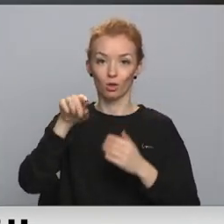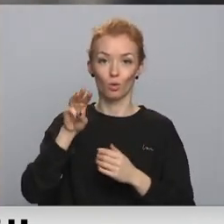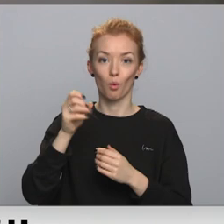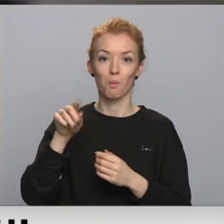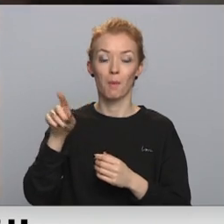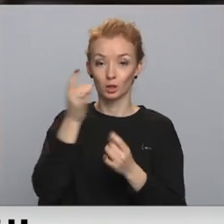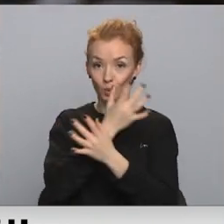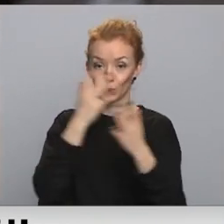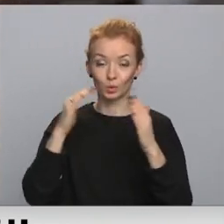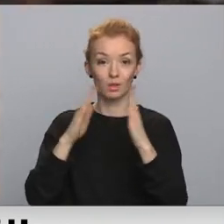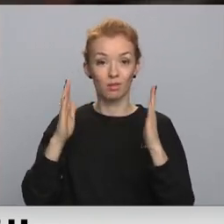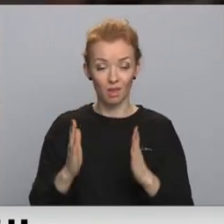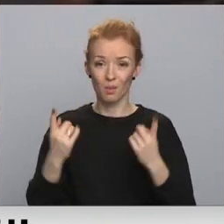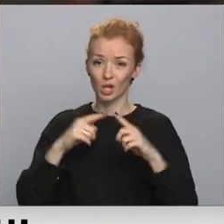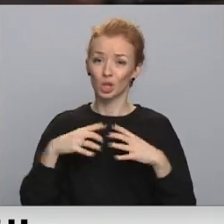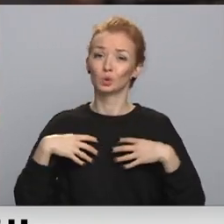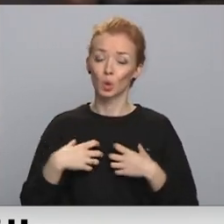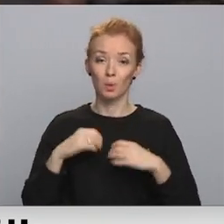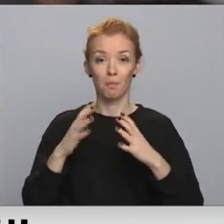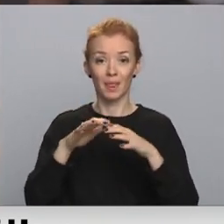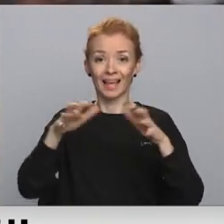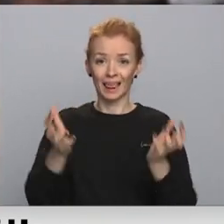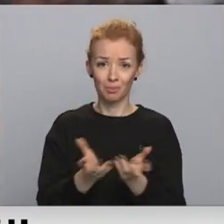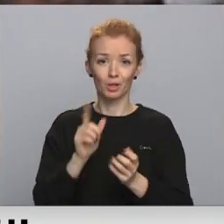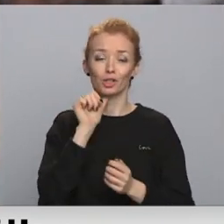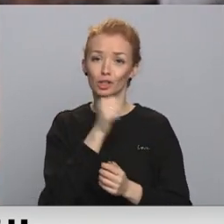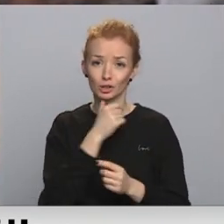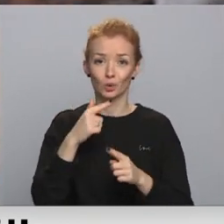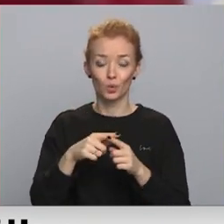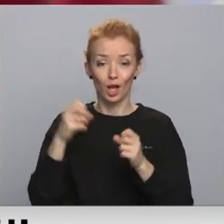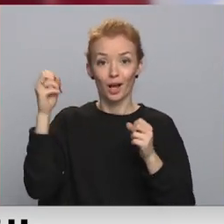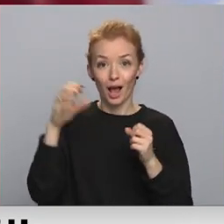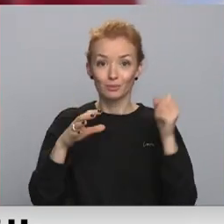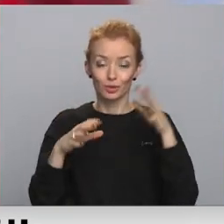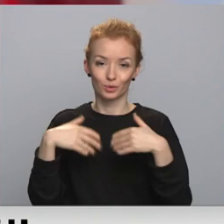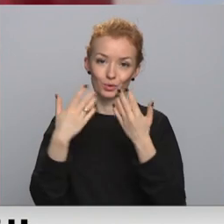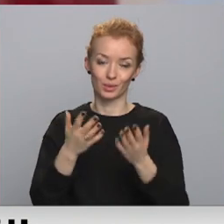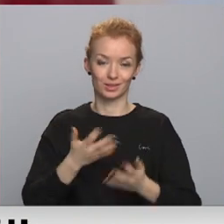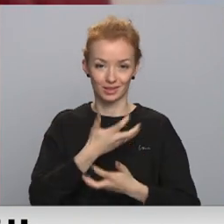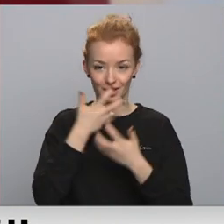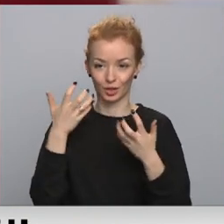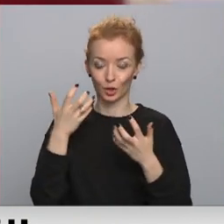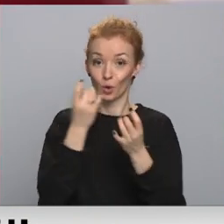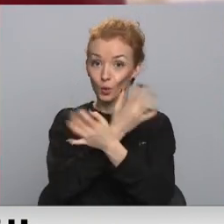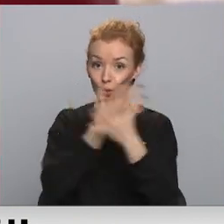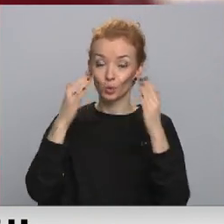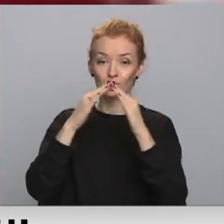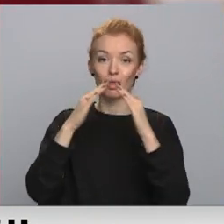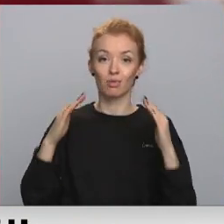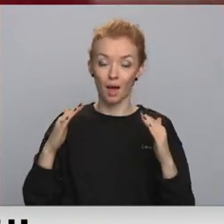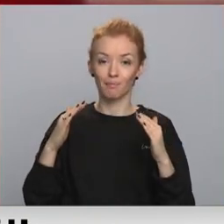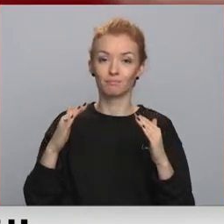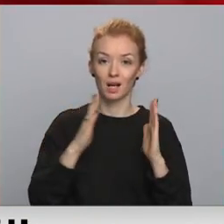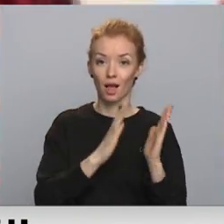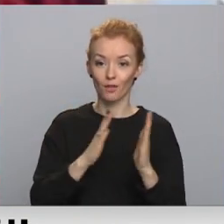namā, lai gan laiki ir trūmi, ķirbi ir garšīgi un gaismiņas dot siltumu. Kultūras namas gatavojamies virtuālajiem